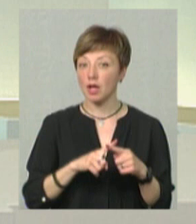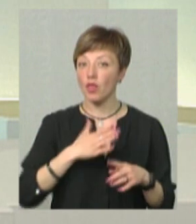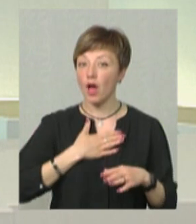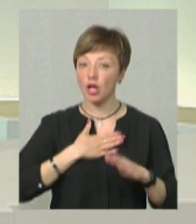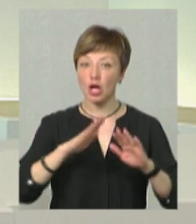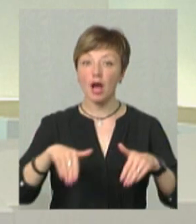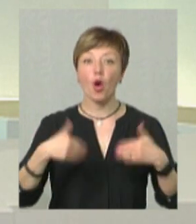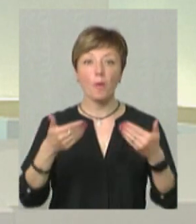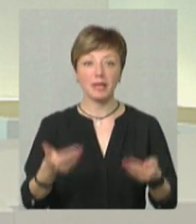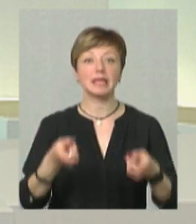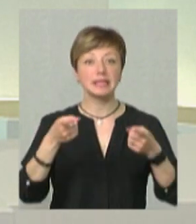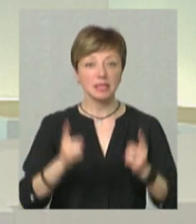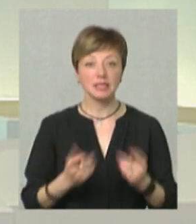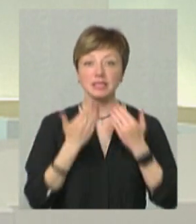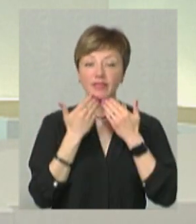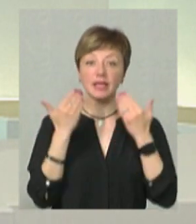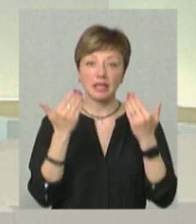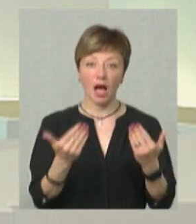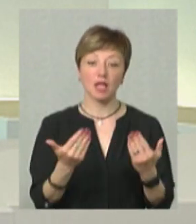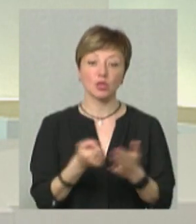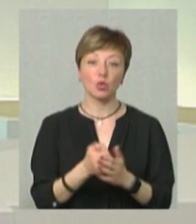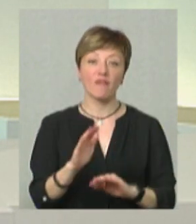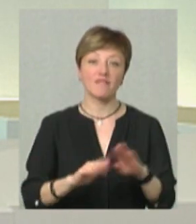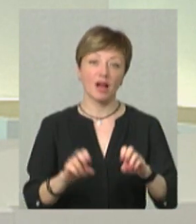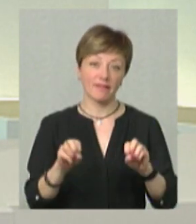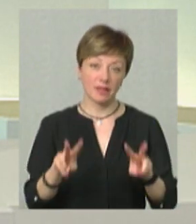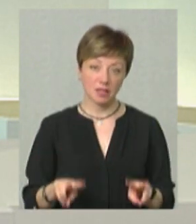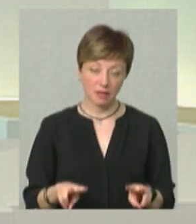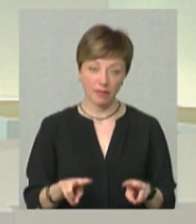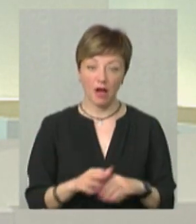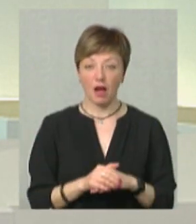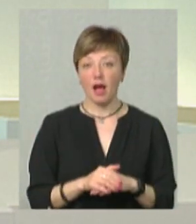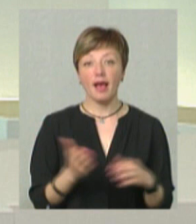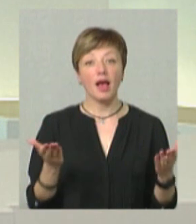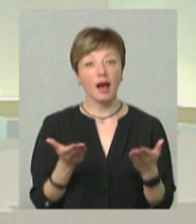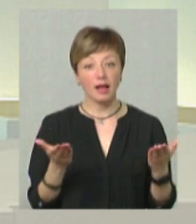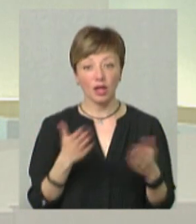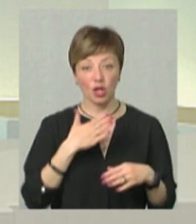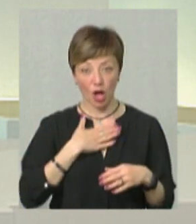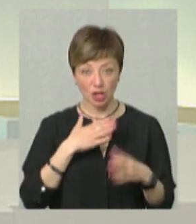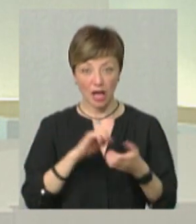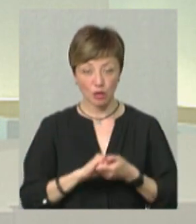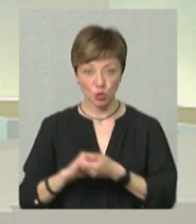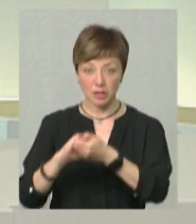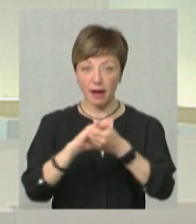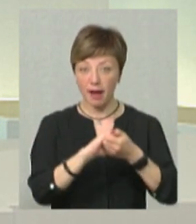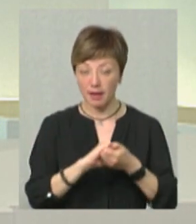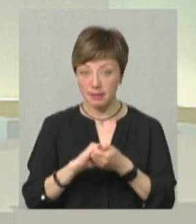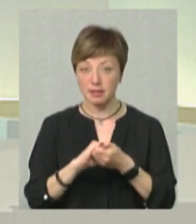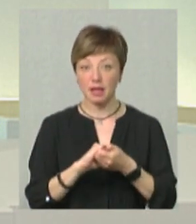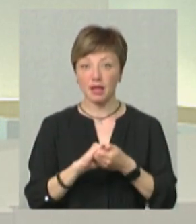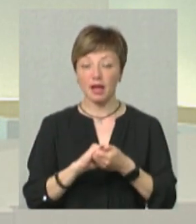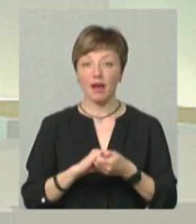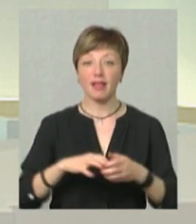рекомендація, це дійсно звертатися до фахівців з нерухомості, які, наприклад, як наша спільнота, це Асоціація ріелторів